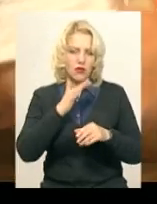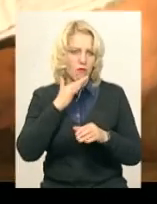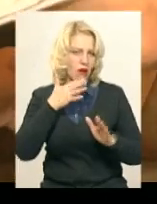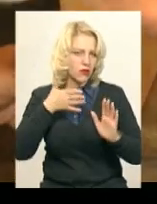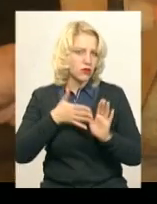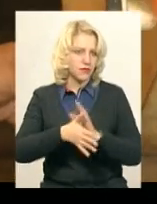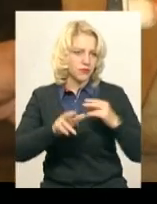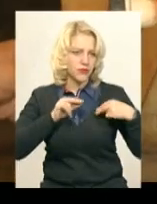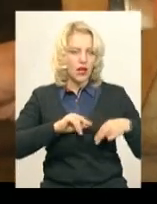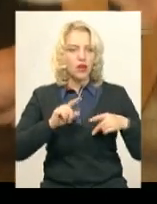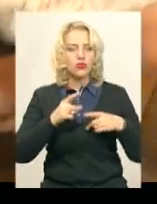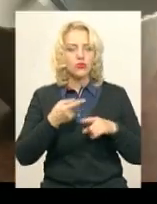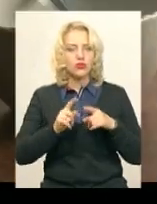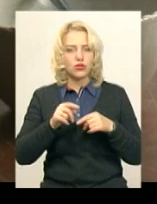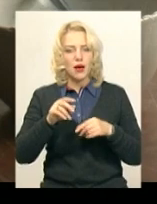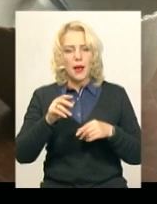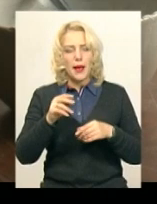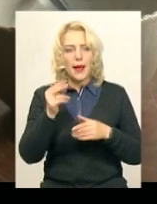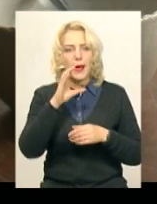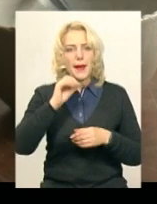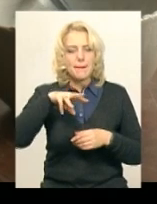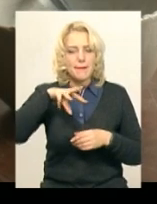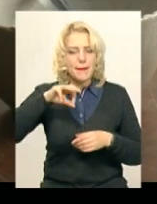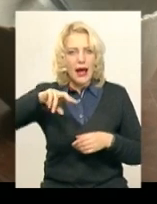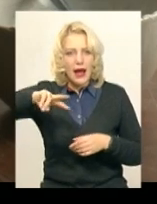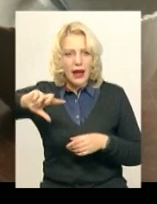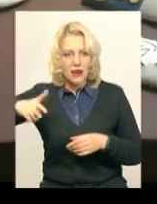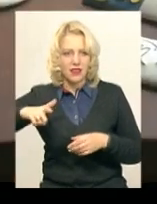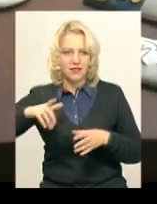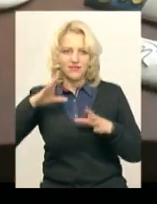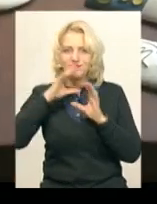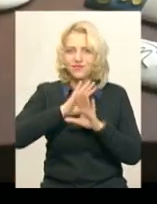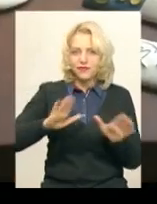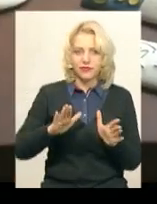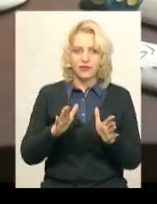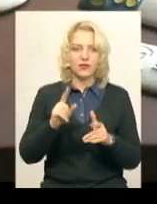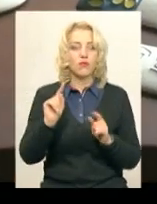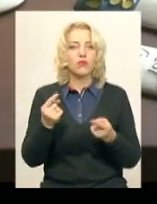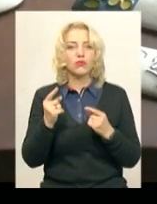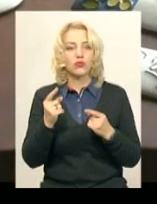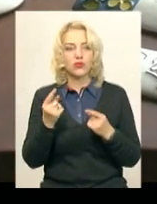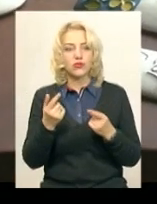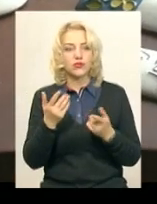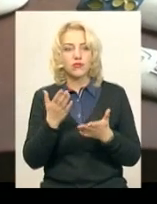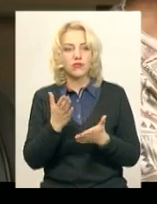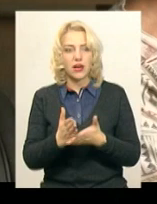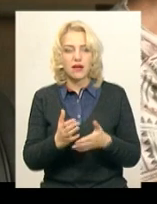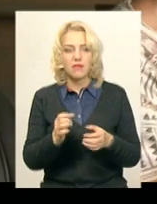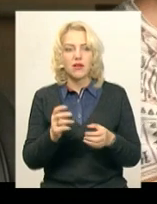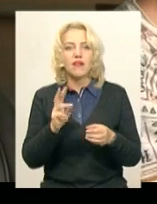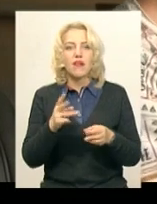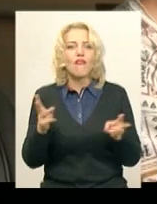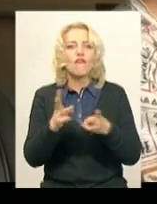емалі може бути і невдачно, бо має справу з вогнем.